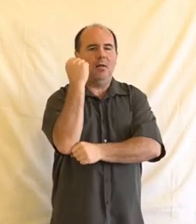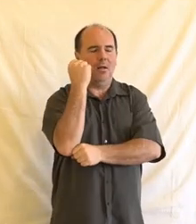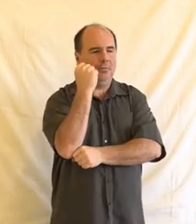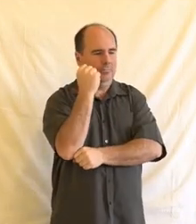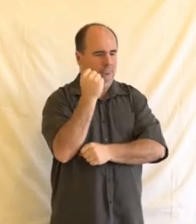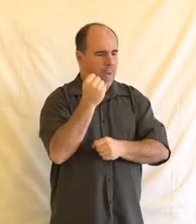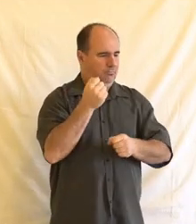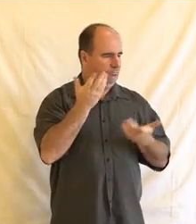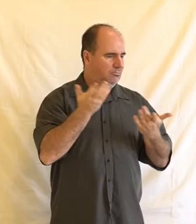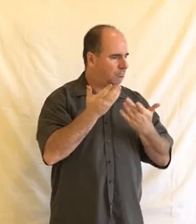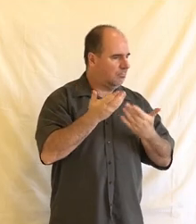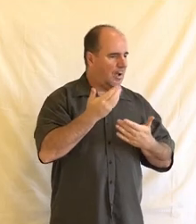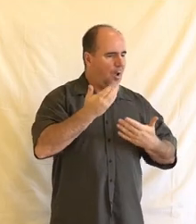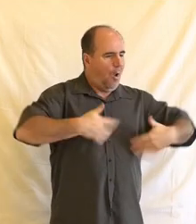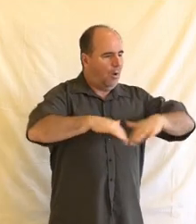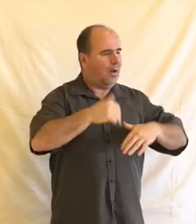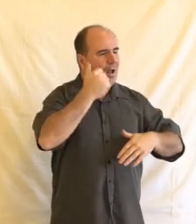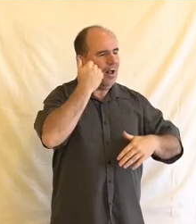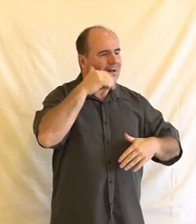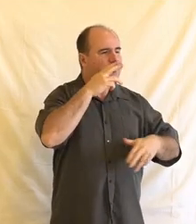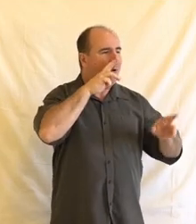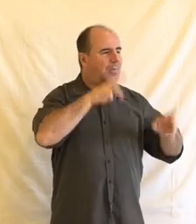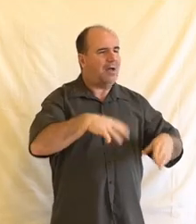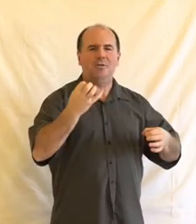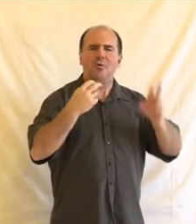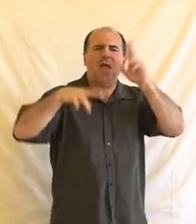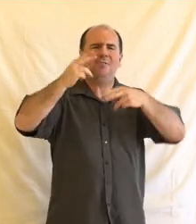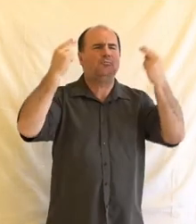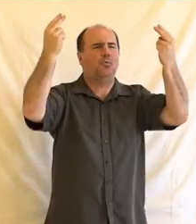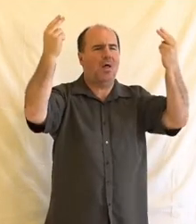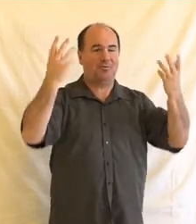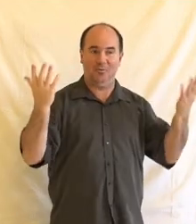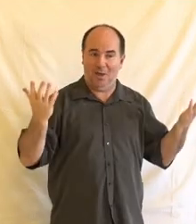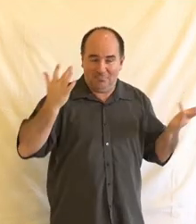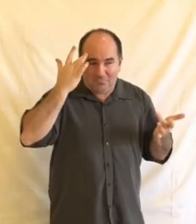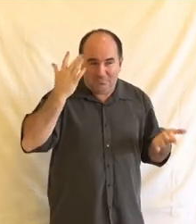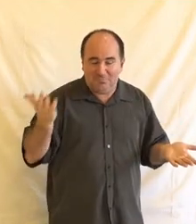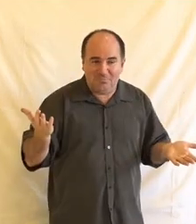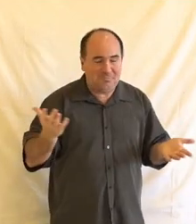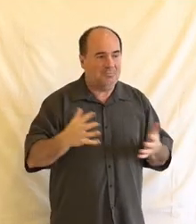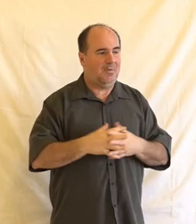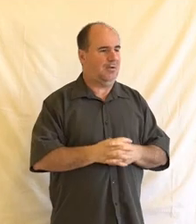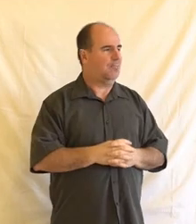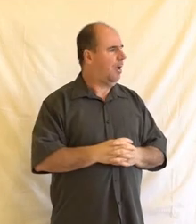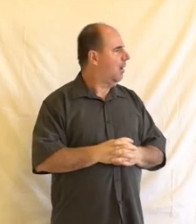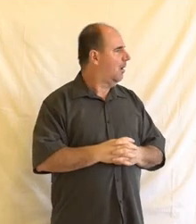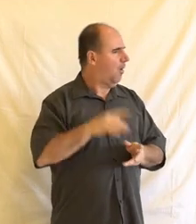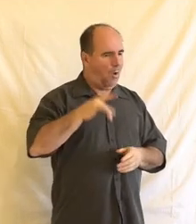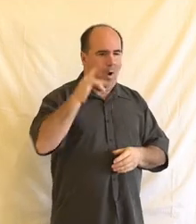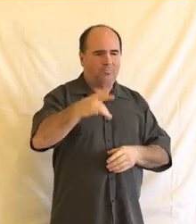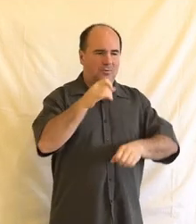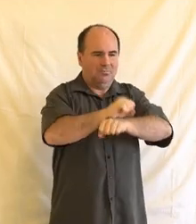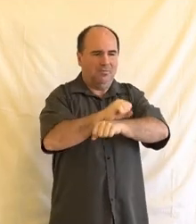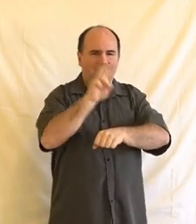zásah přímo na té lidskoprávní rovině. Existuje spousta různých nápravných opatření, kdy se můžete bránit zásahu do soukromí